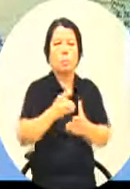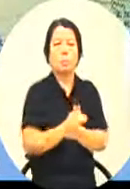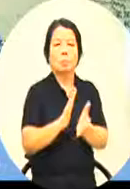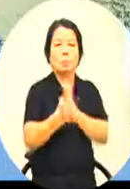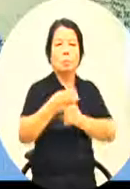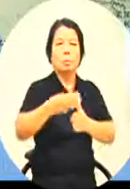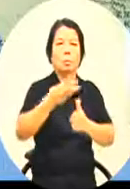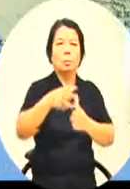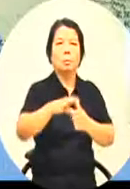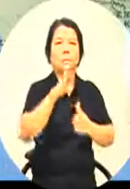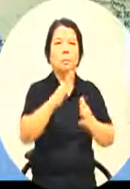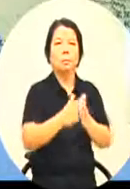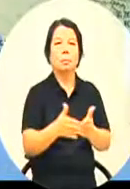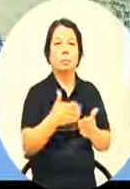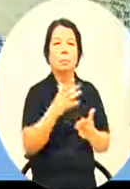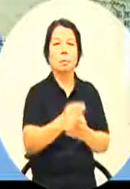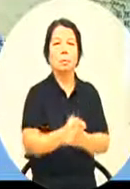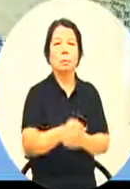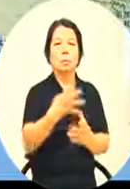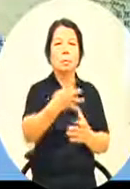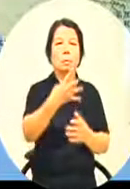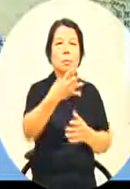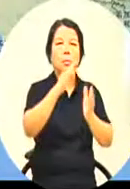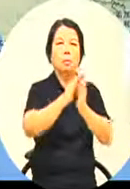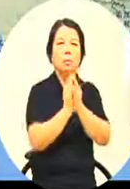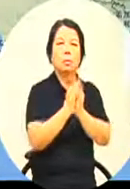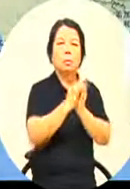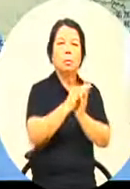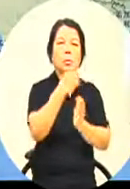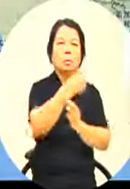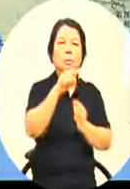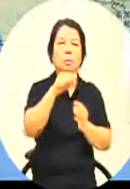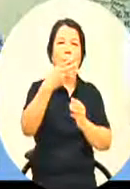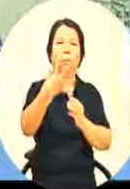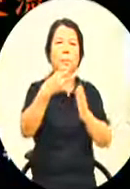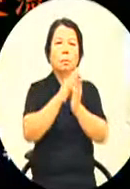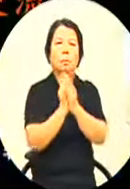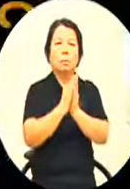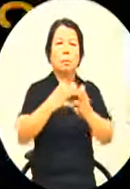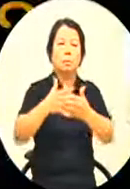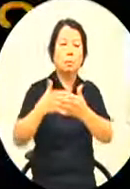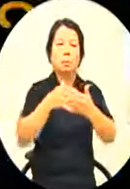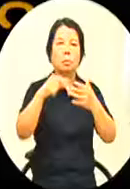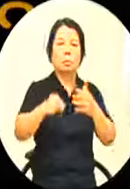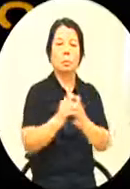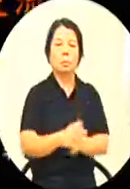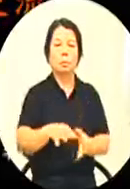2.4兆美元全球排名第七再来看一下印度